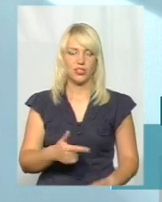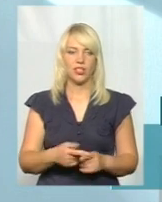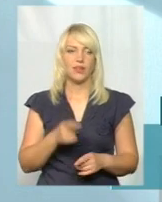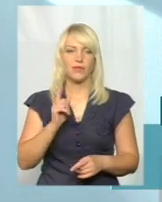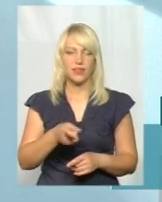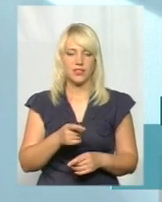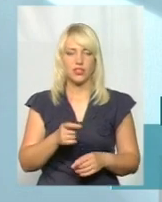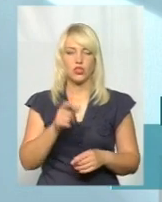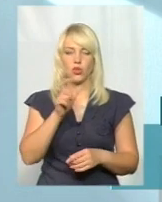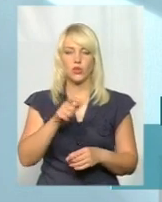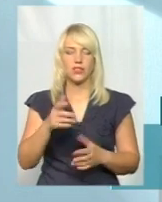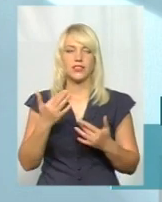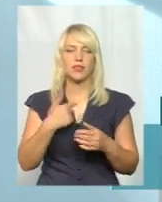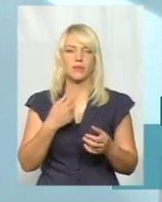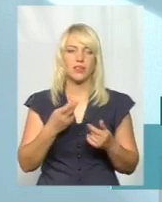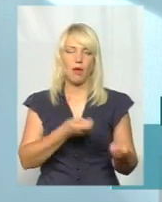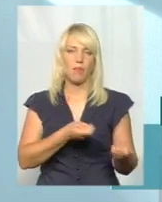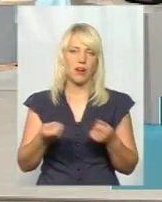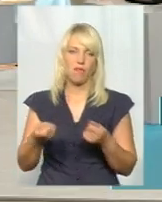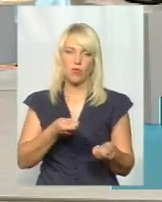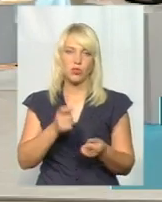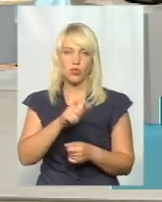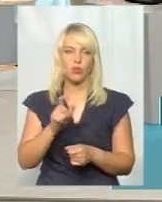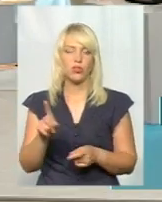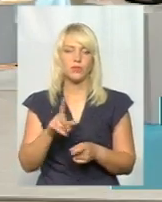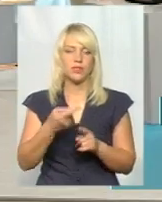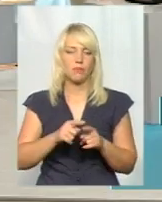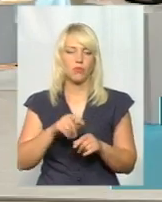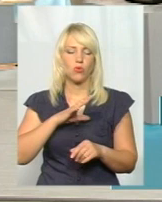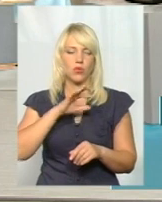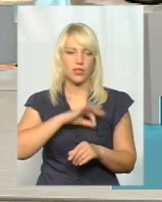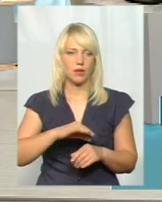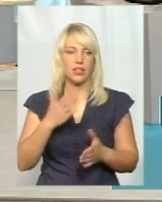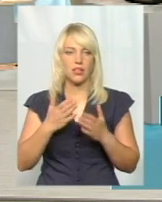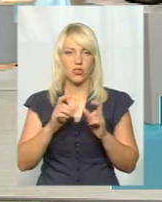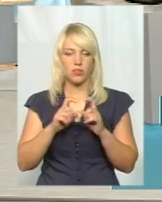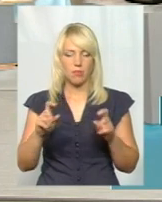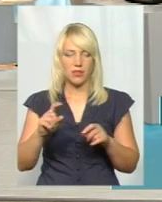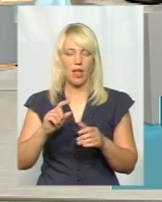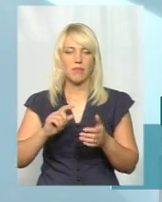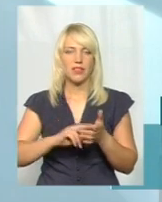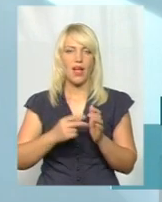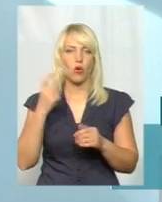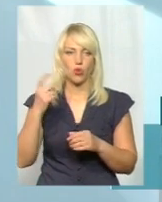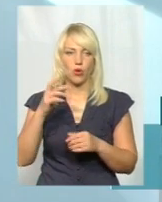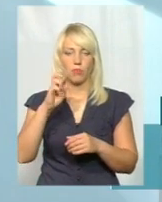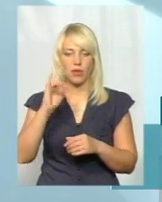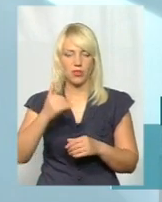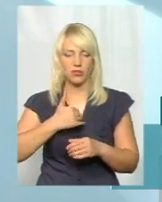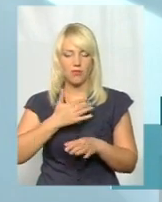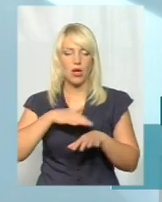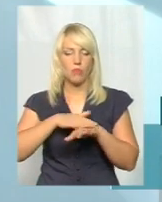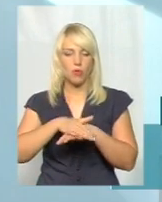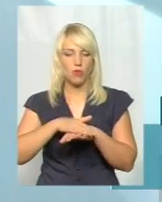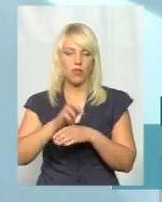тисяча пасажирів. То скільки мені треба перевезти за цілий день, щоб я був рентабельний? От вам із зворотням цього. Якщо в департамент економіки хотів би це порахувати, він порахував би від